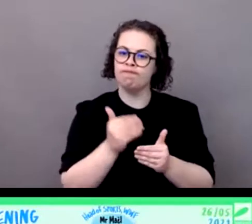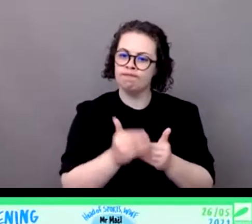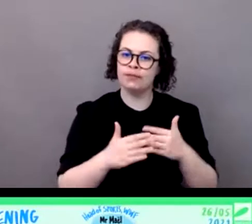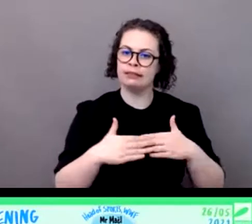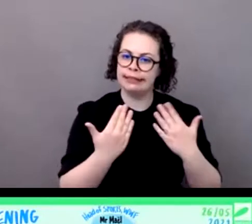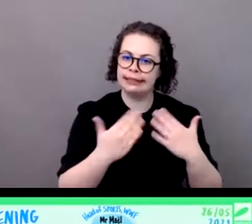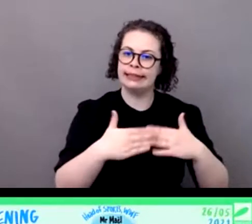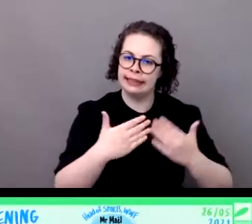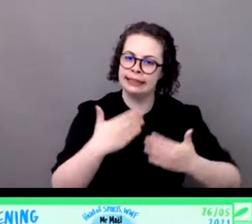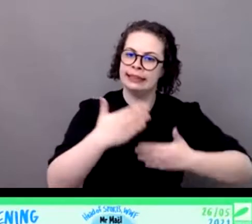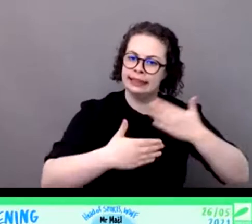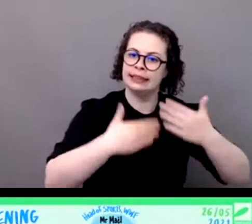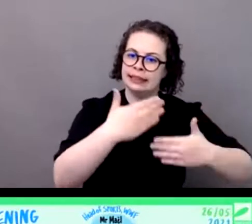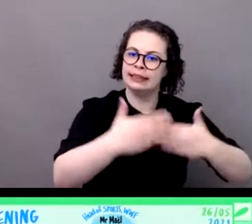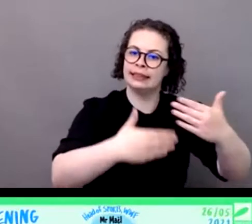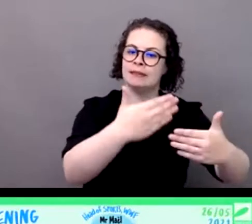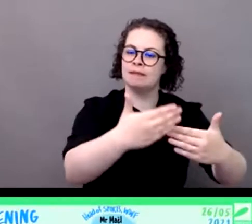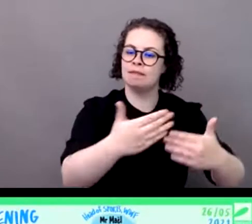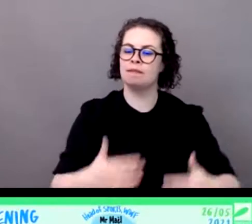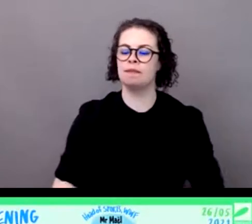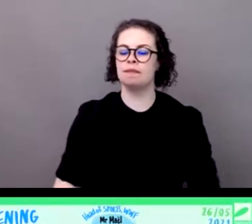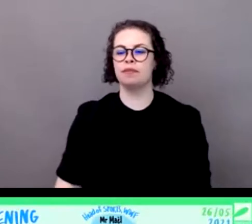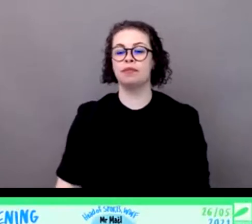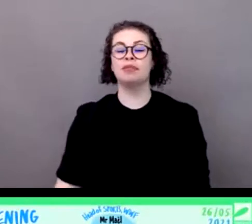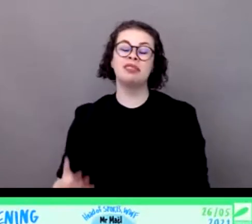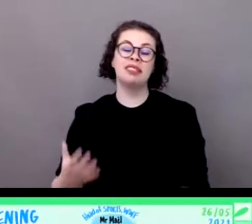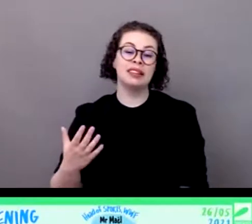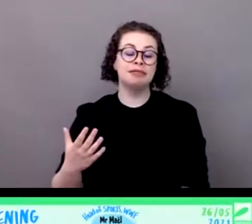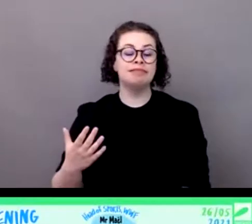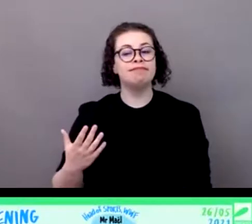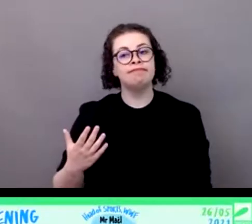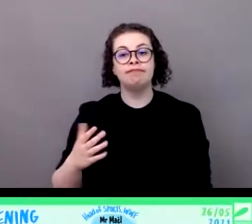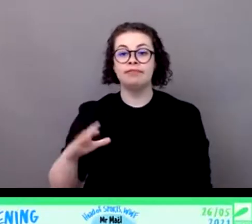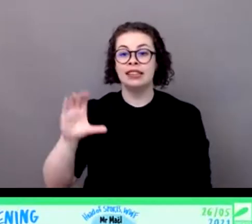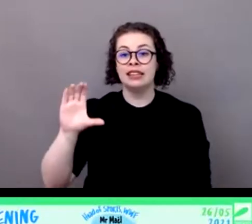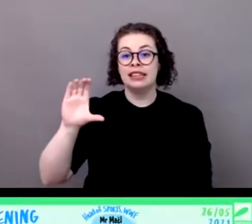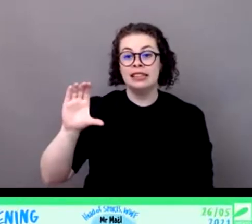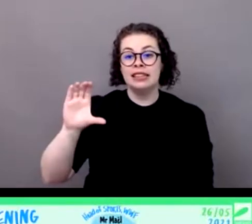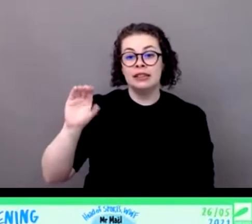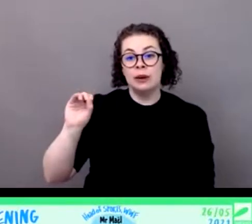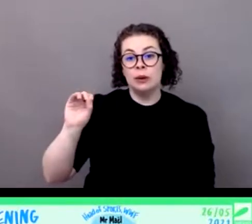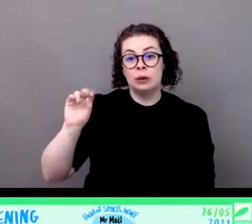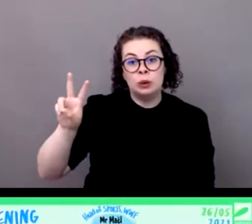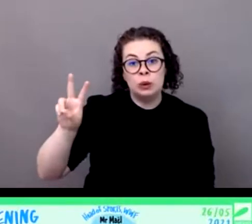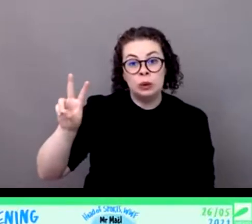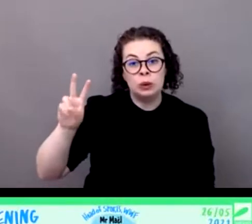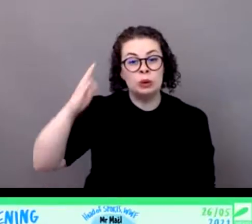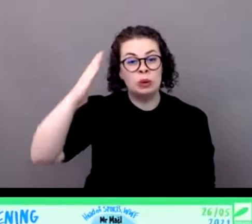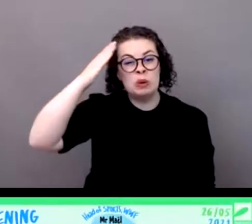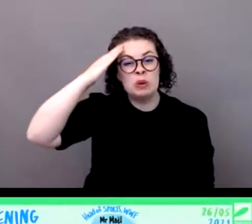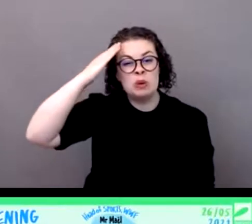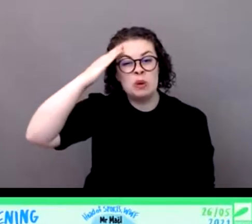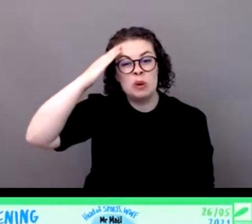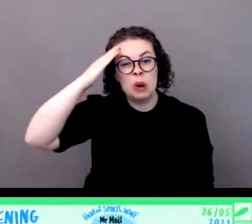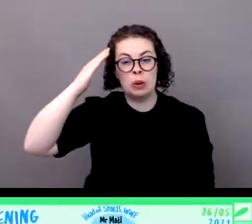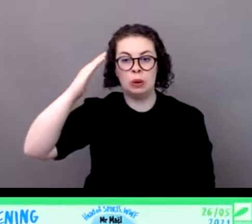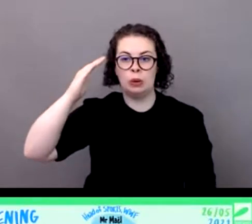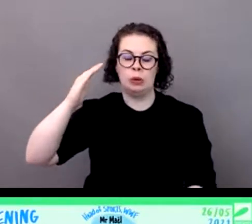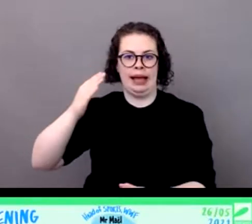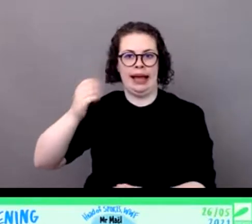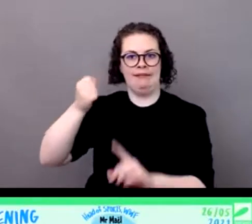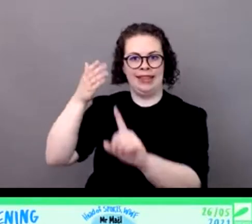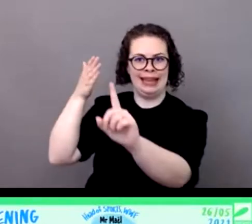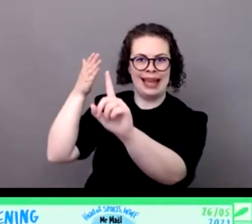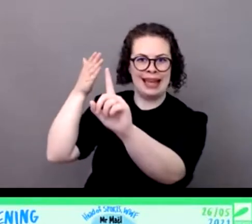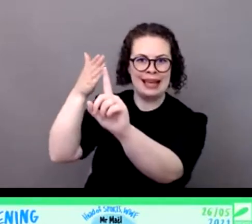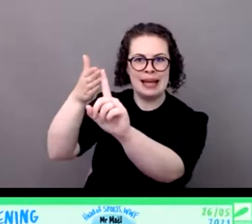n'a de pertinence que si elle est pensée au niveau mondial et intersectoriel et au niveau pays et que